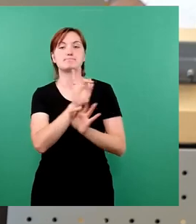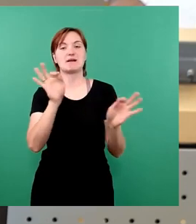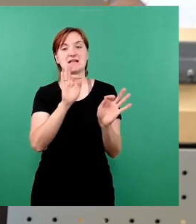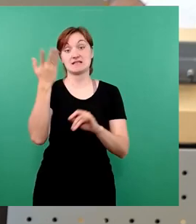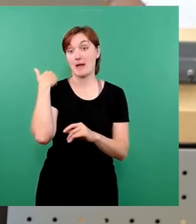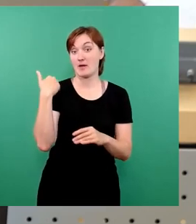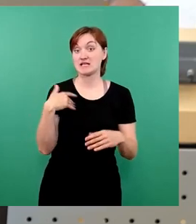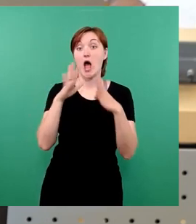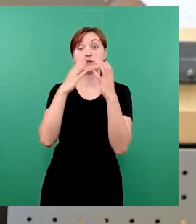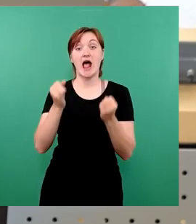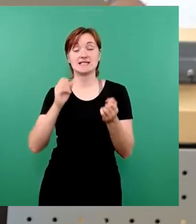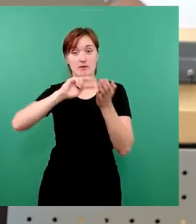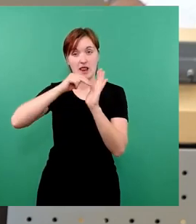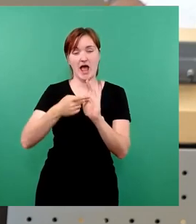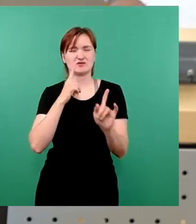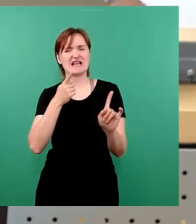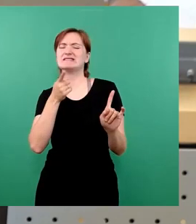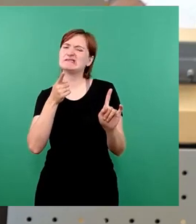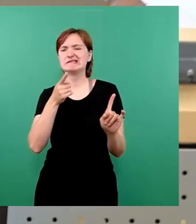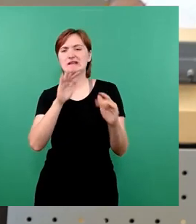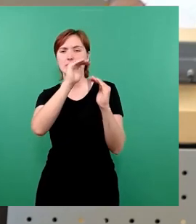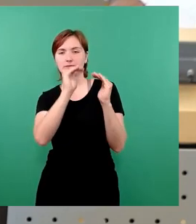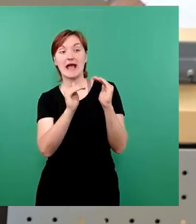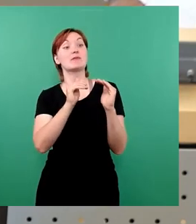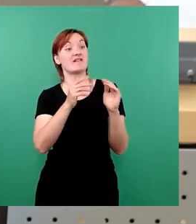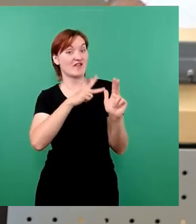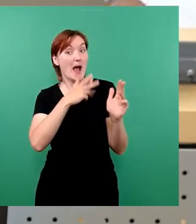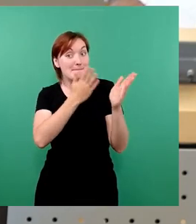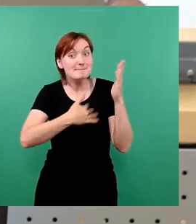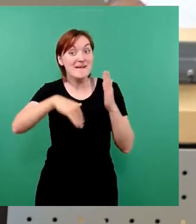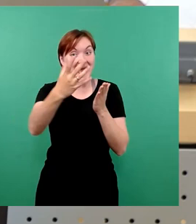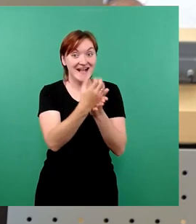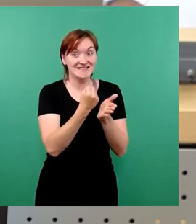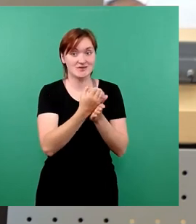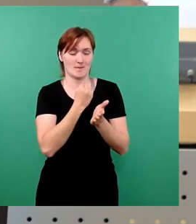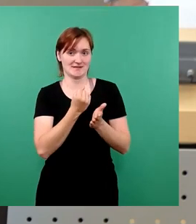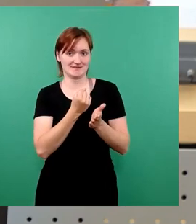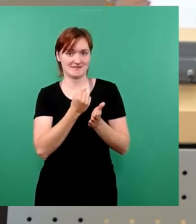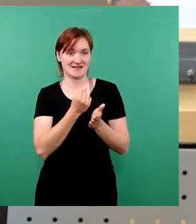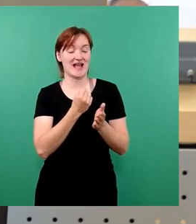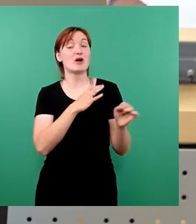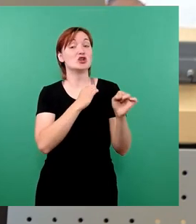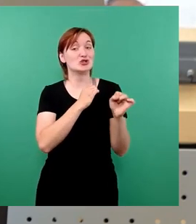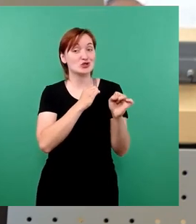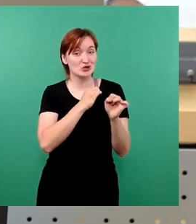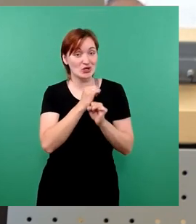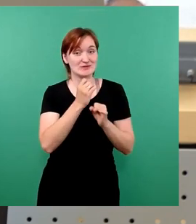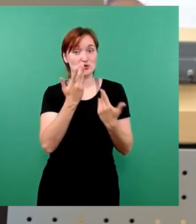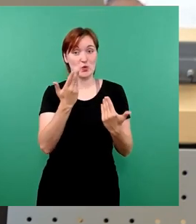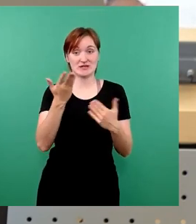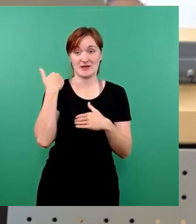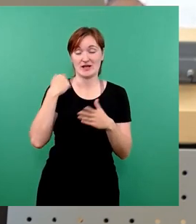angenommen haben. Also wir haben Mehreinnahmen. Und trotz, dass wir in der Haushaltsplanerstellung 23,